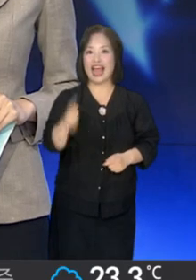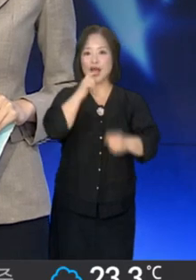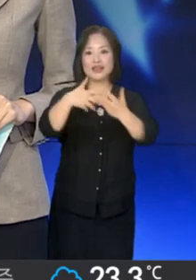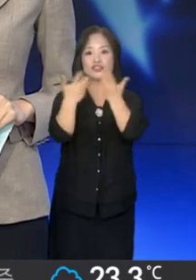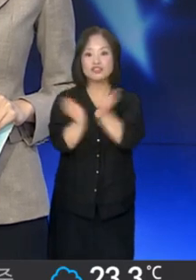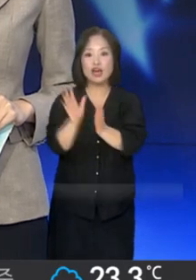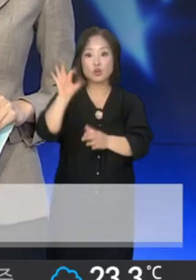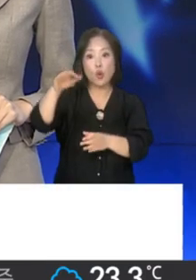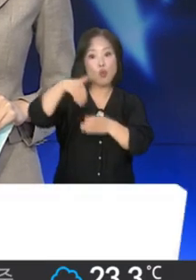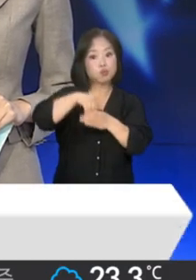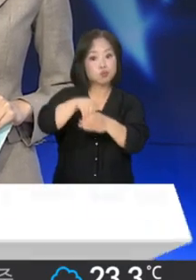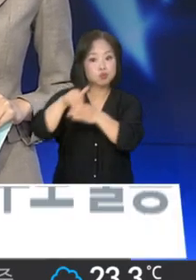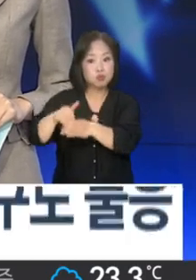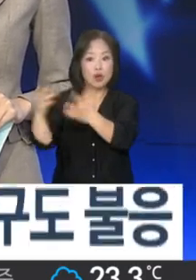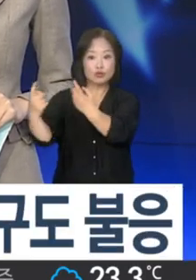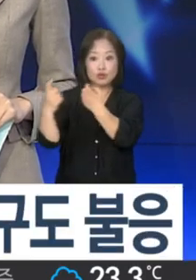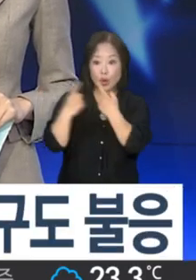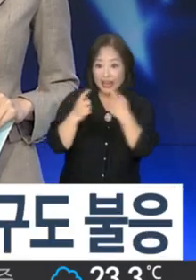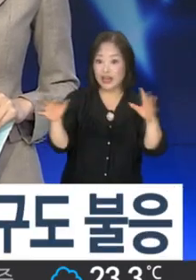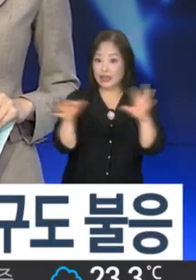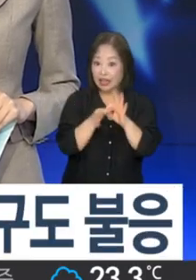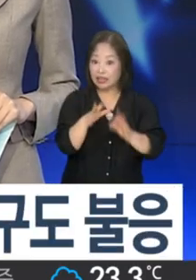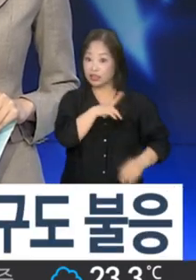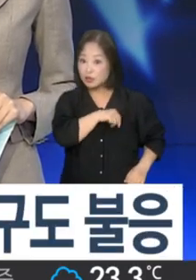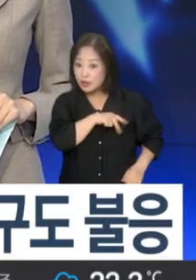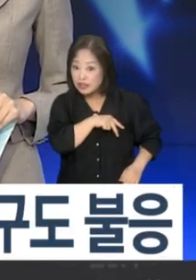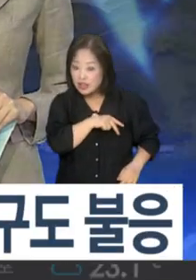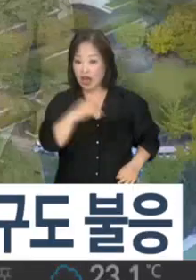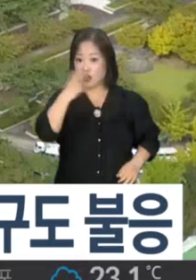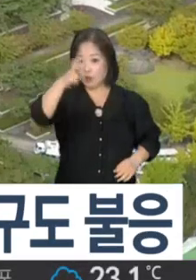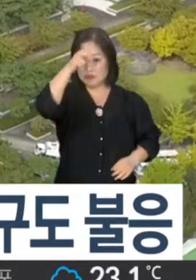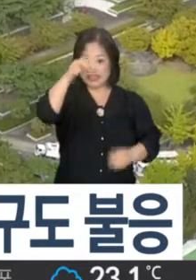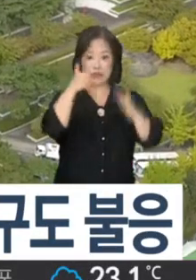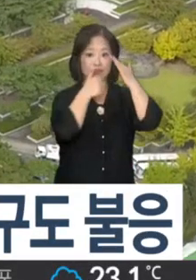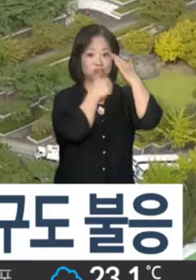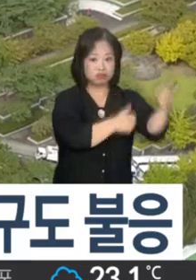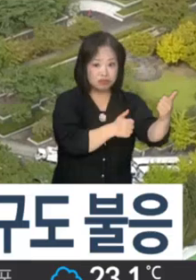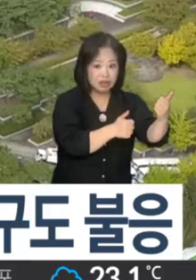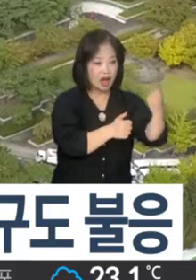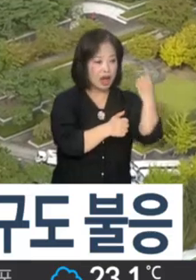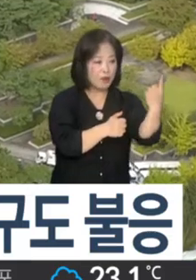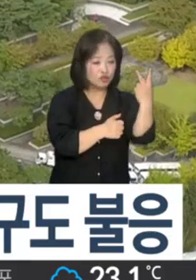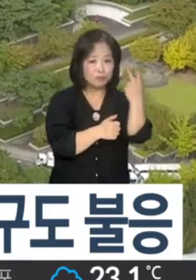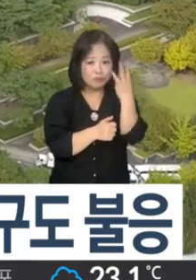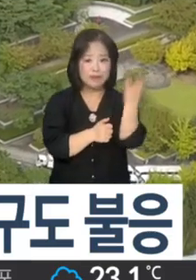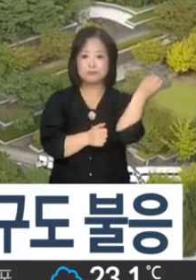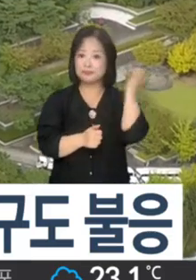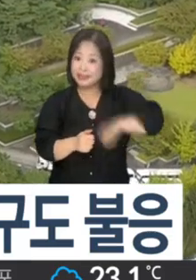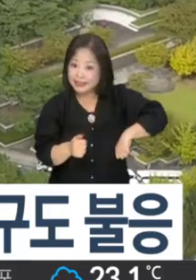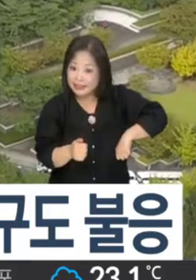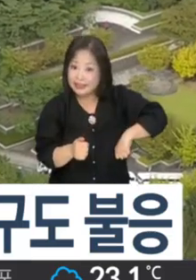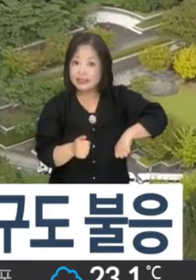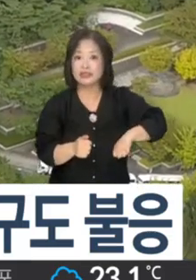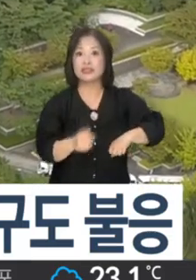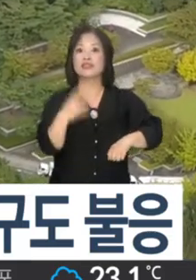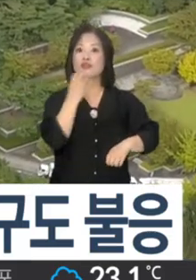민주당 돈 봉투 의혹에 연루된 의원들이 검찰의 세 번째 출석 요구에도 모두 불응했습니다.